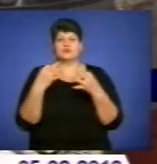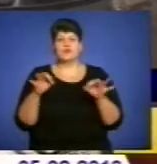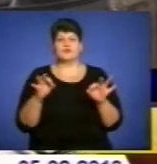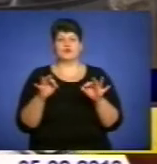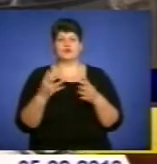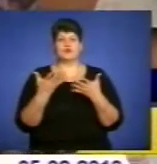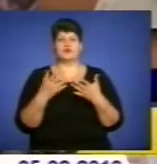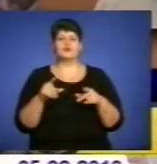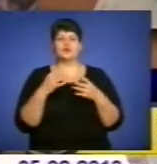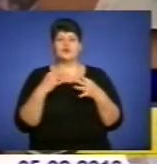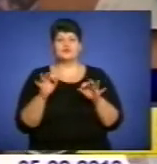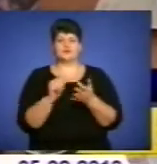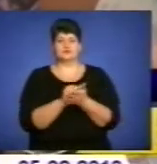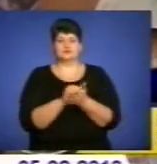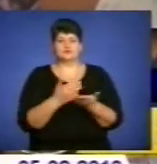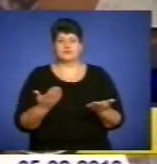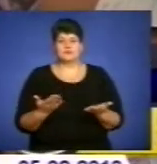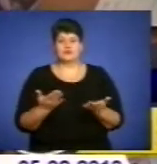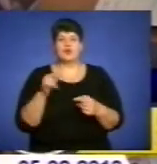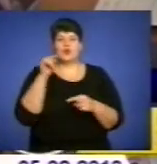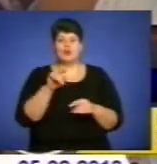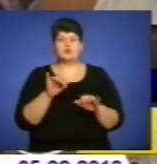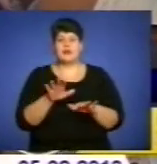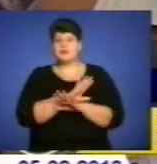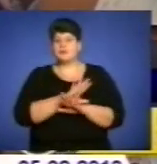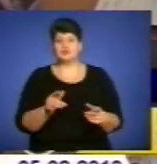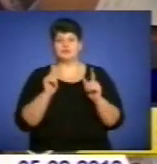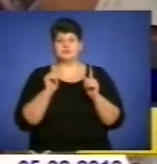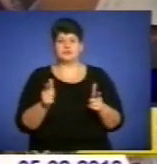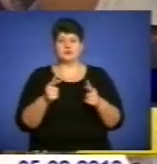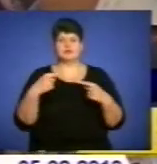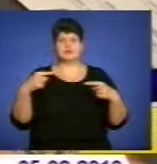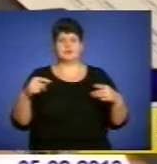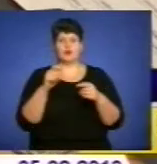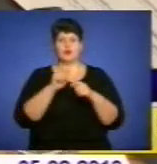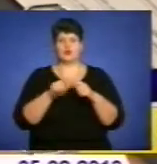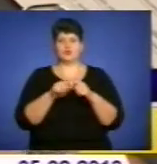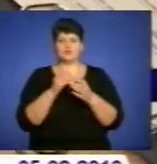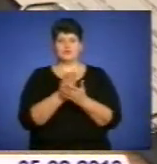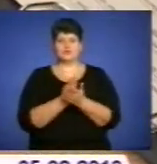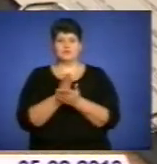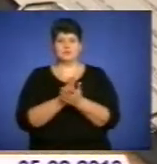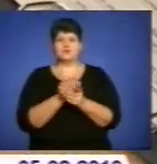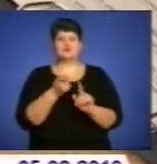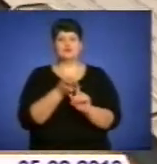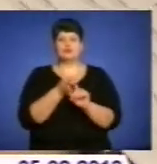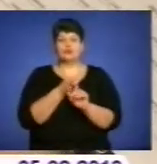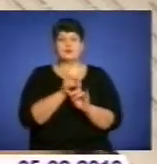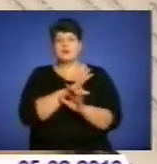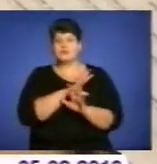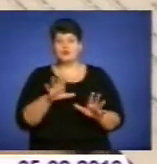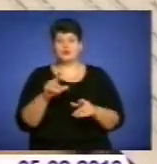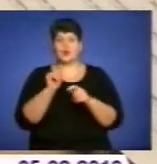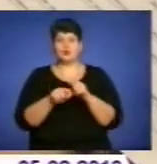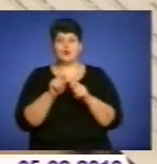санітарно-епідеміологічного документа. Його діяльність не була погоджена з жодною з контролюючих служб, наслідок чого, звісно, не здійснювався